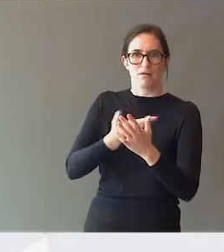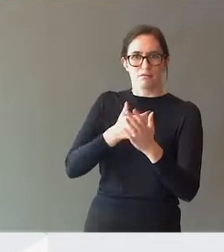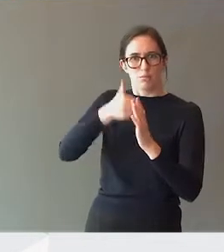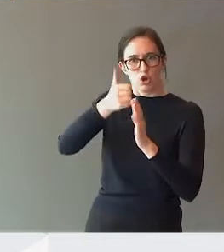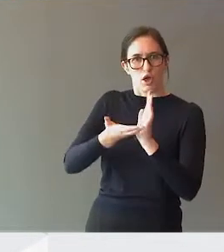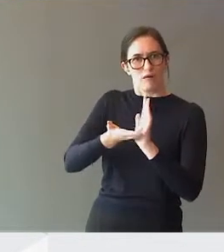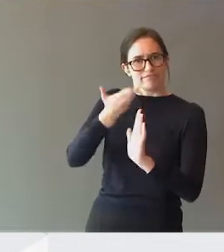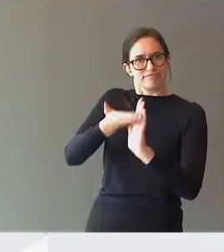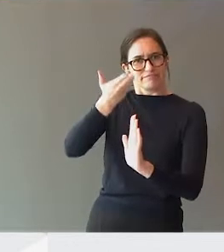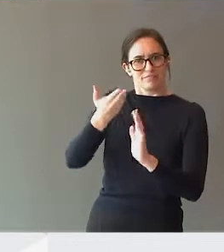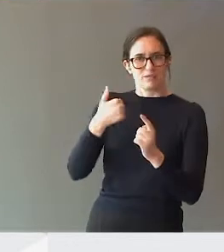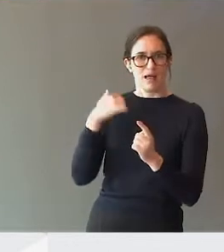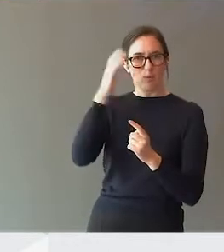det?